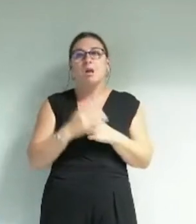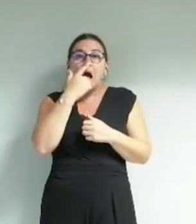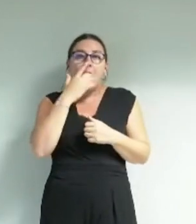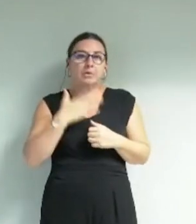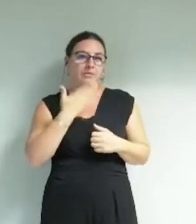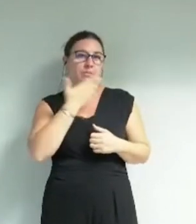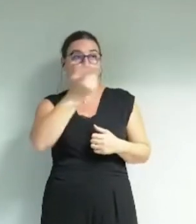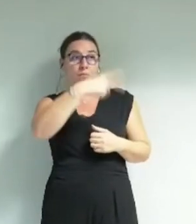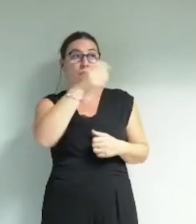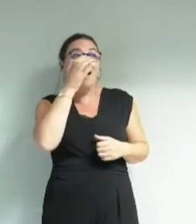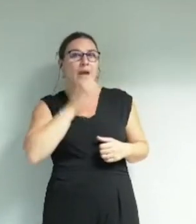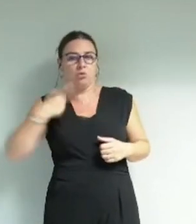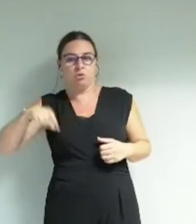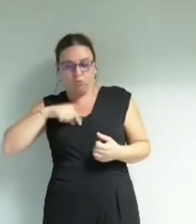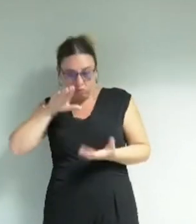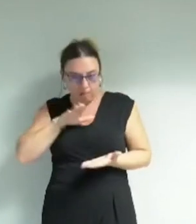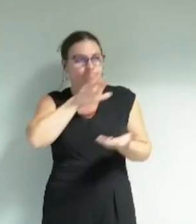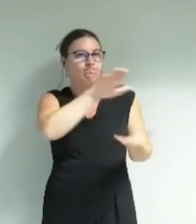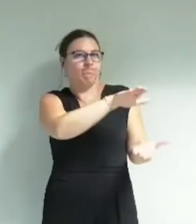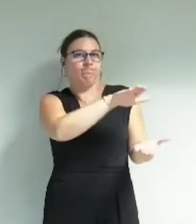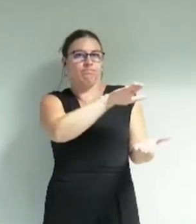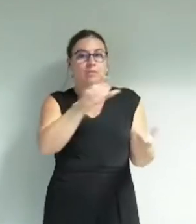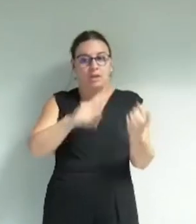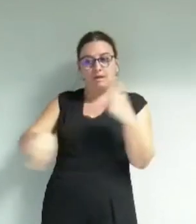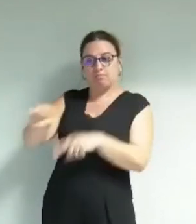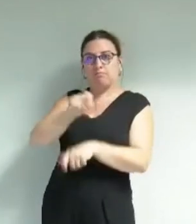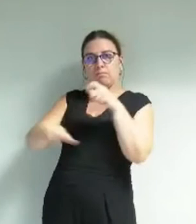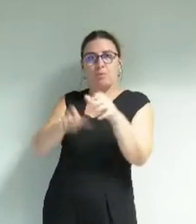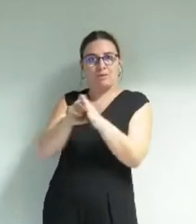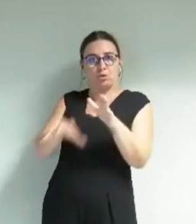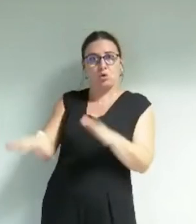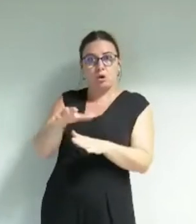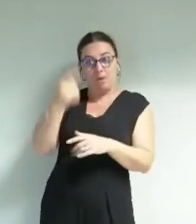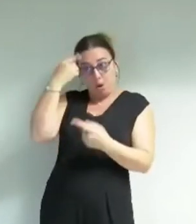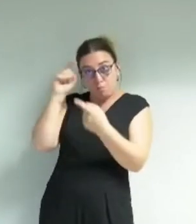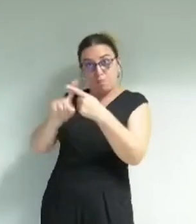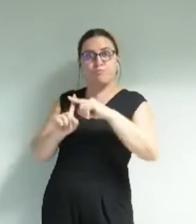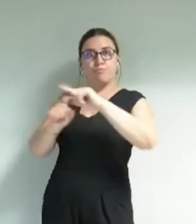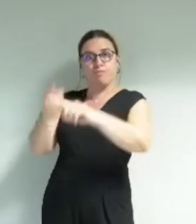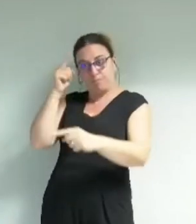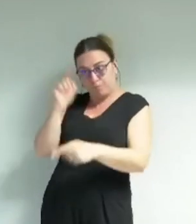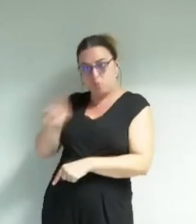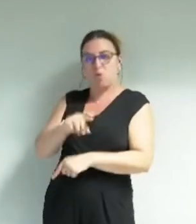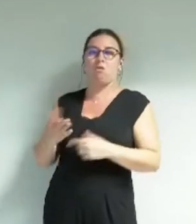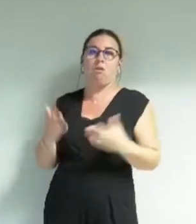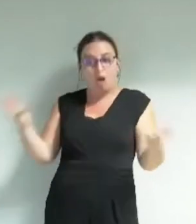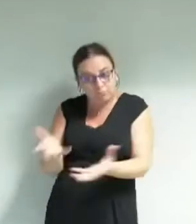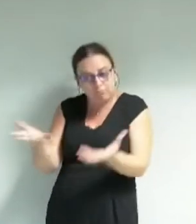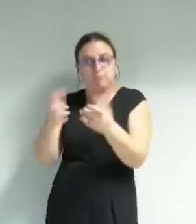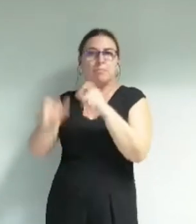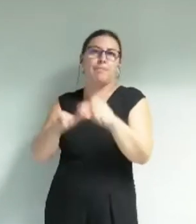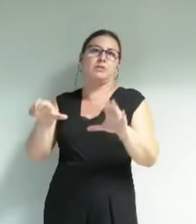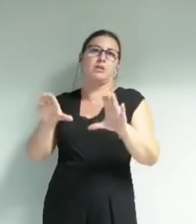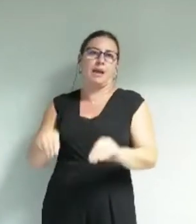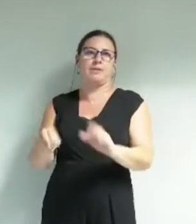'entendre un petit peu ce que nous disons et c'est dans l'intérêt des grenoblois nous jassissons dans l'intérêt des grenoblois et des grenobloises voilà